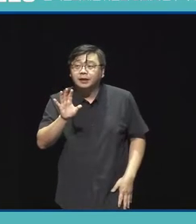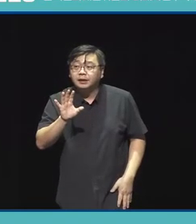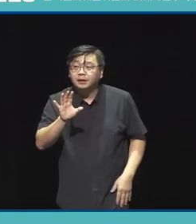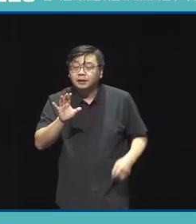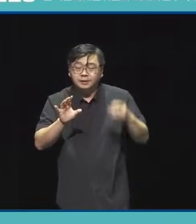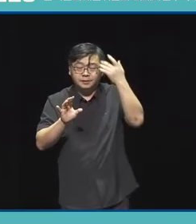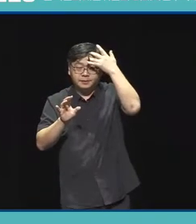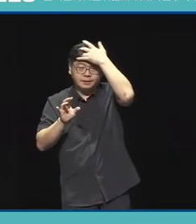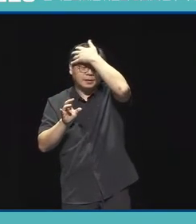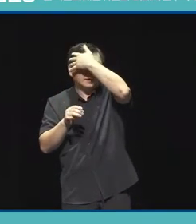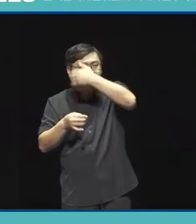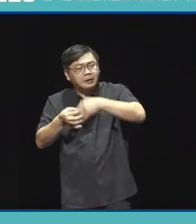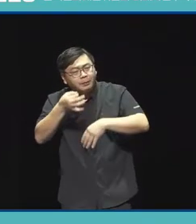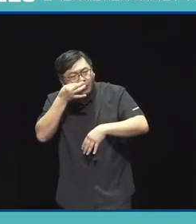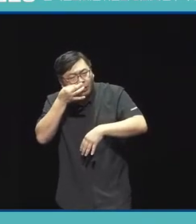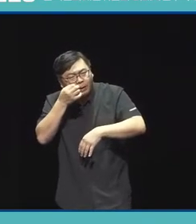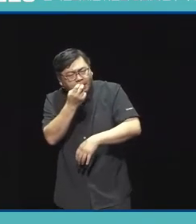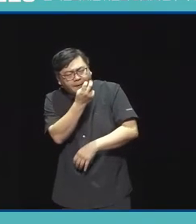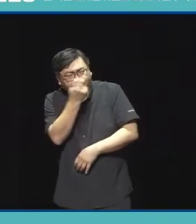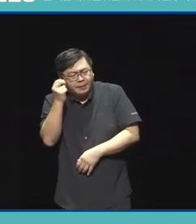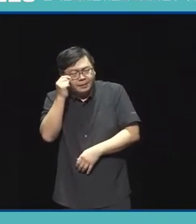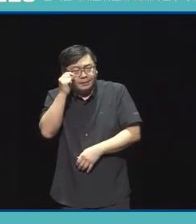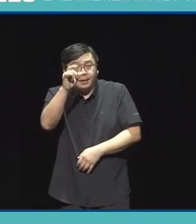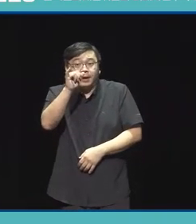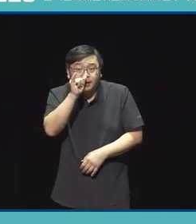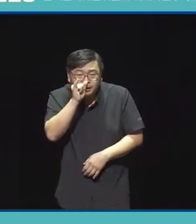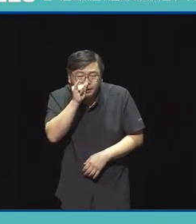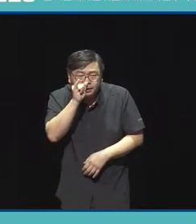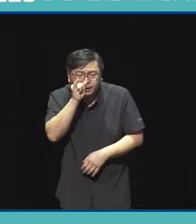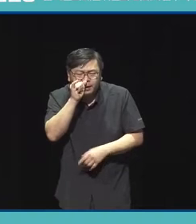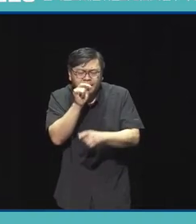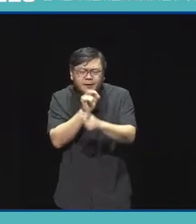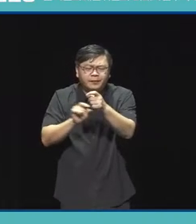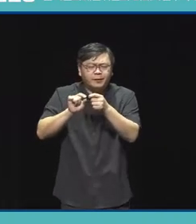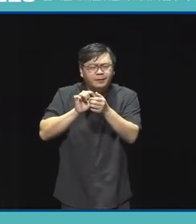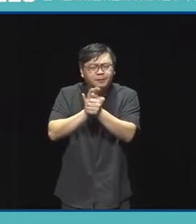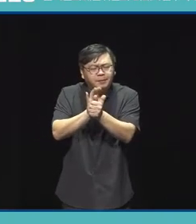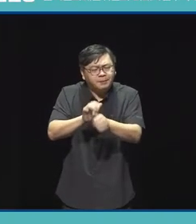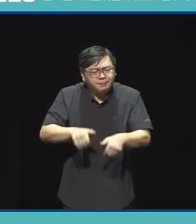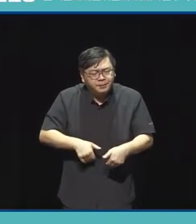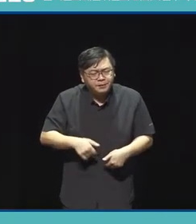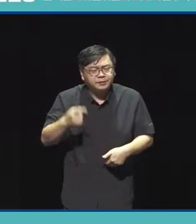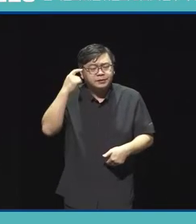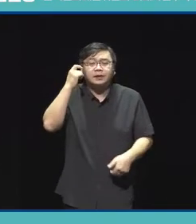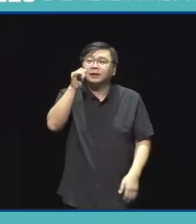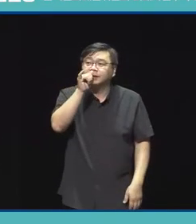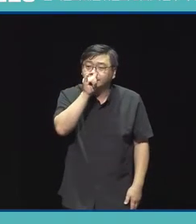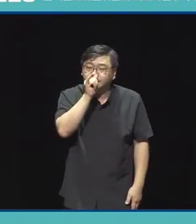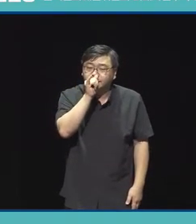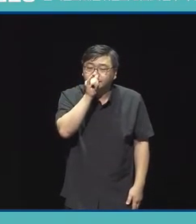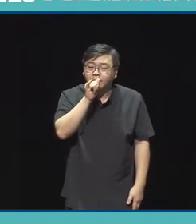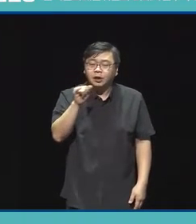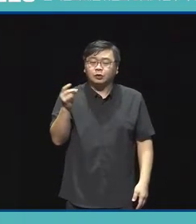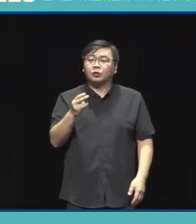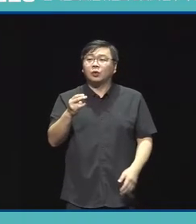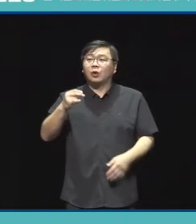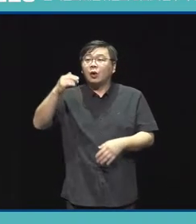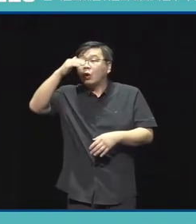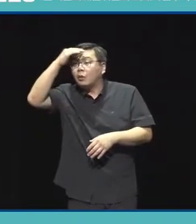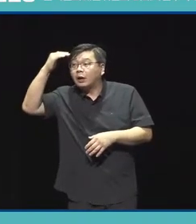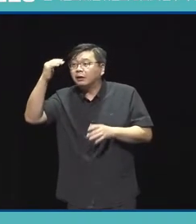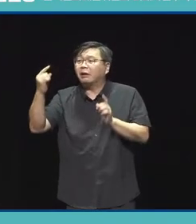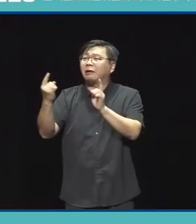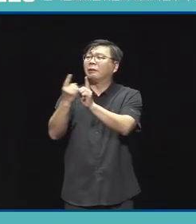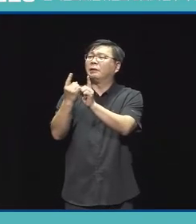조금 더 완성과 기술에 대한 보완이 필요한 부분이 많았습니다 그리고 무엇보다도 실제적으로 관객과 만날 수 있는 기회가